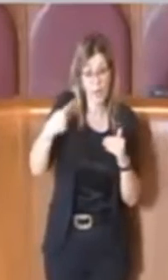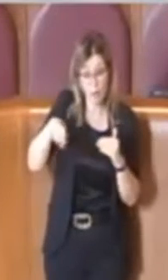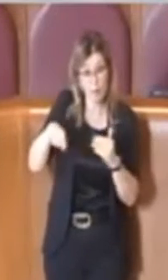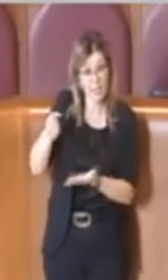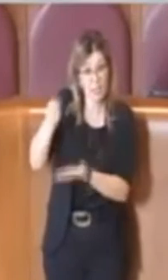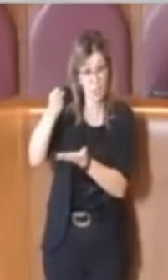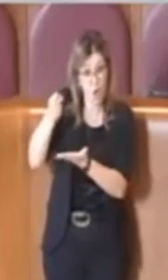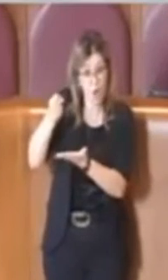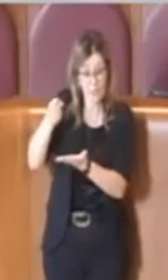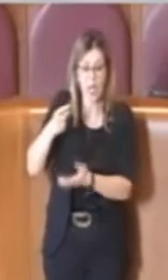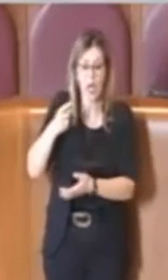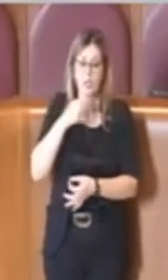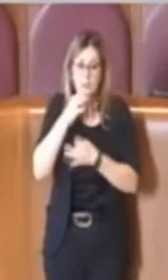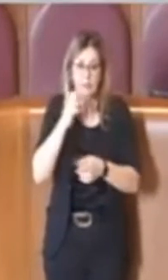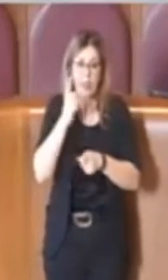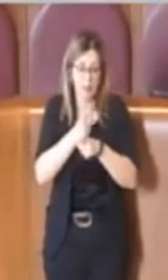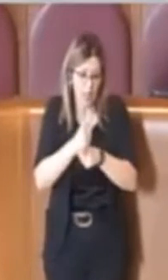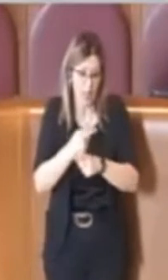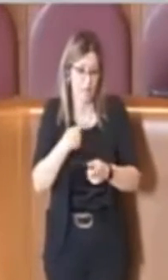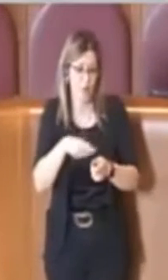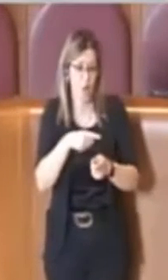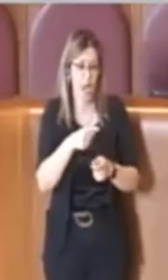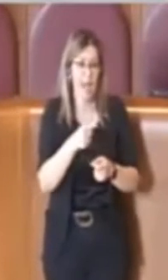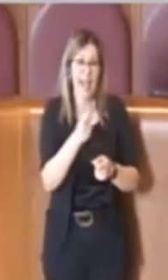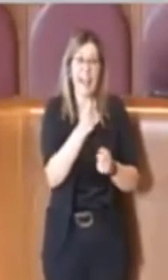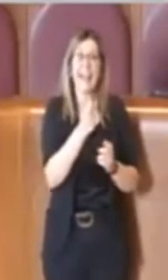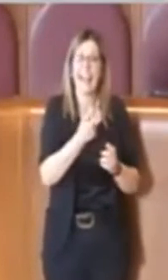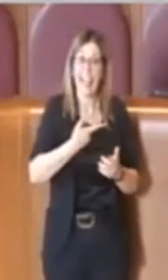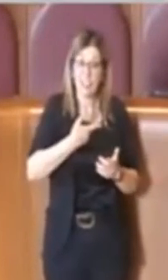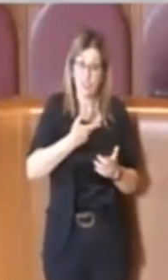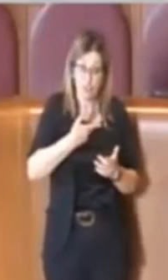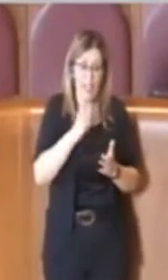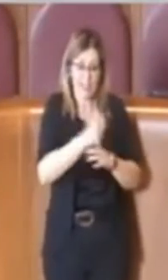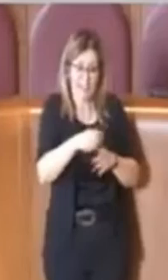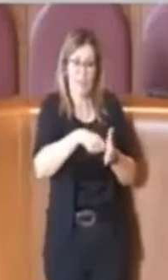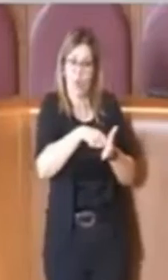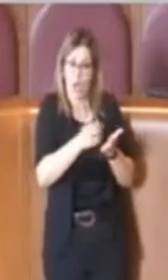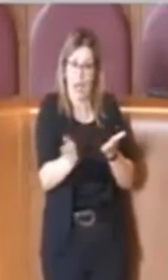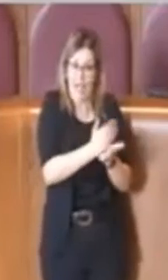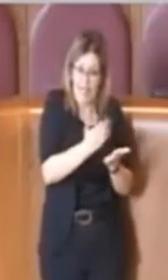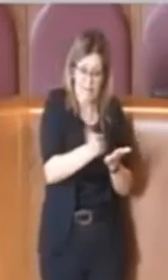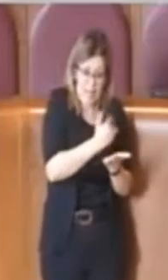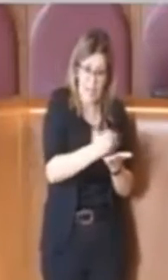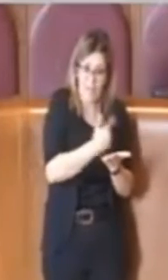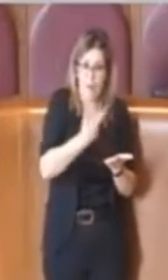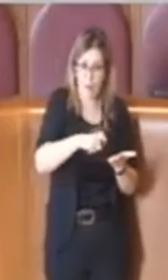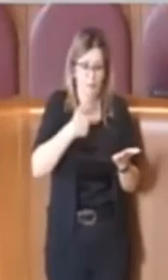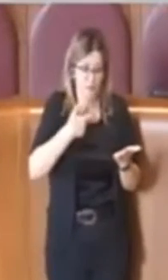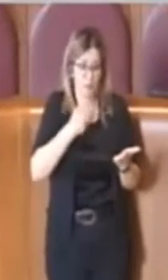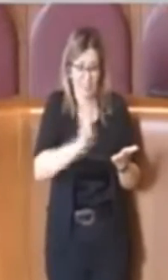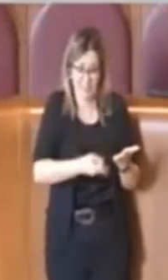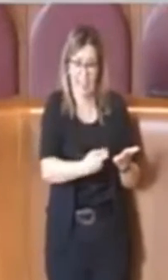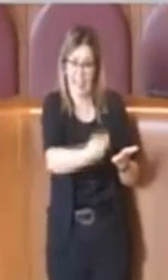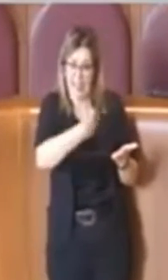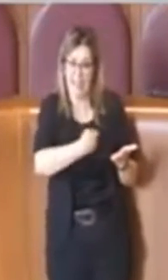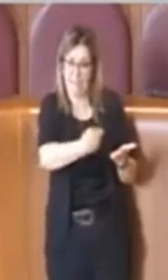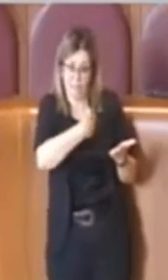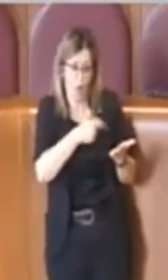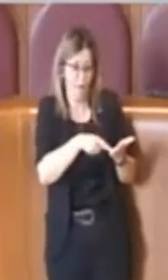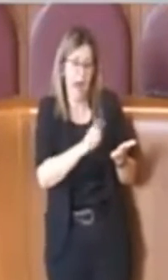cancellare i crediti, diventano sempre di più, lo sappiamo perché l'anno scorso abbiamo cancellato